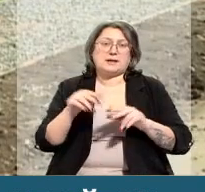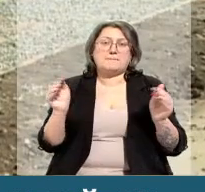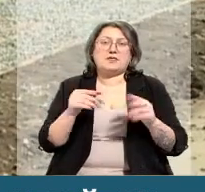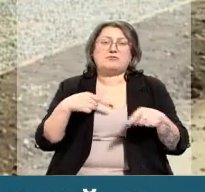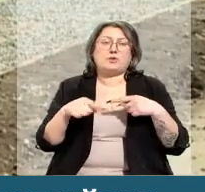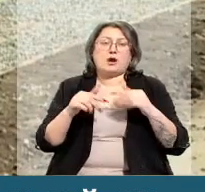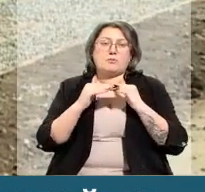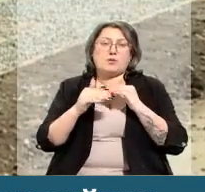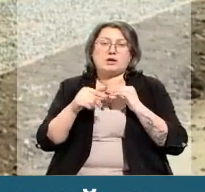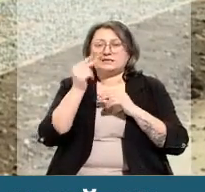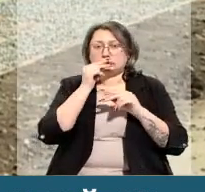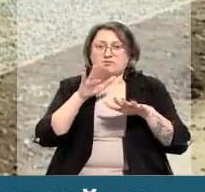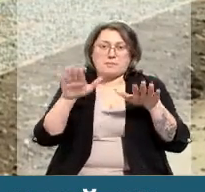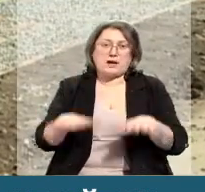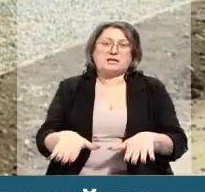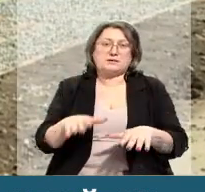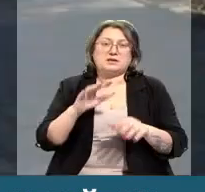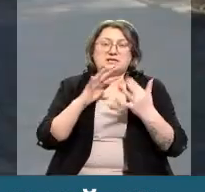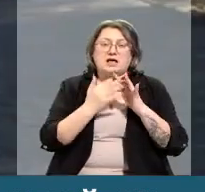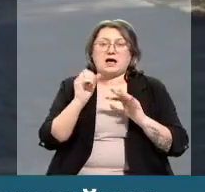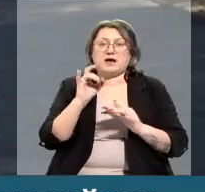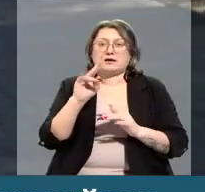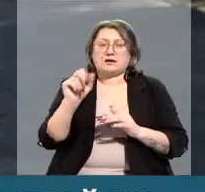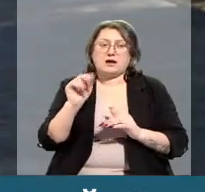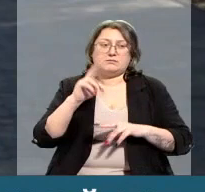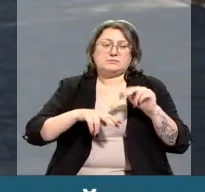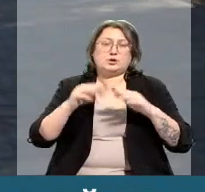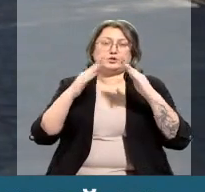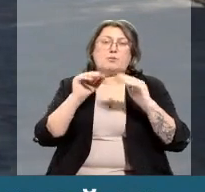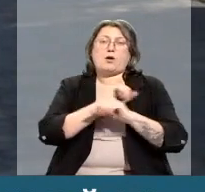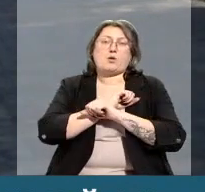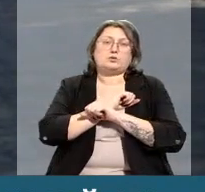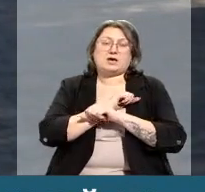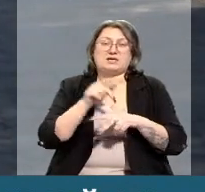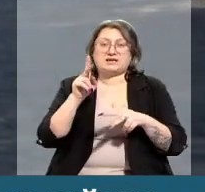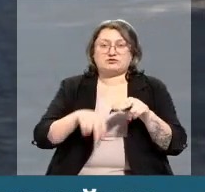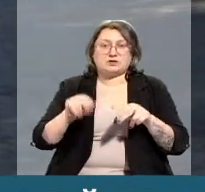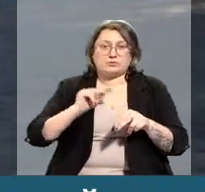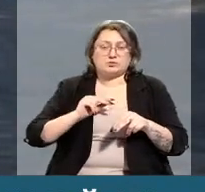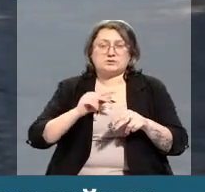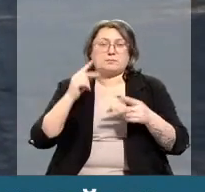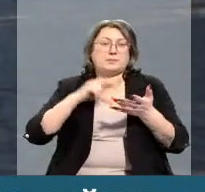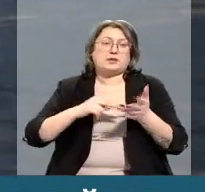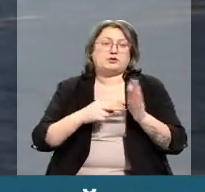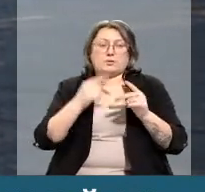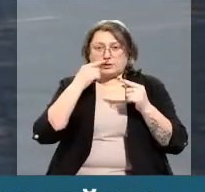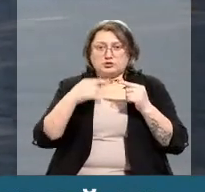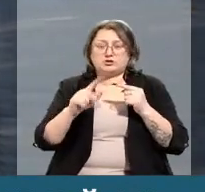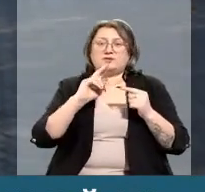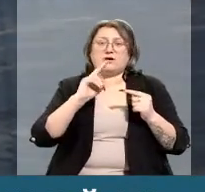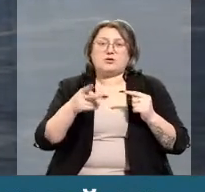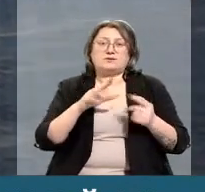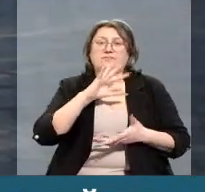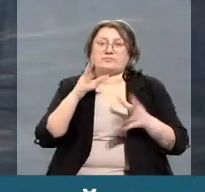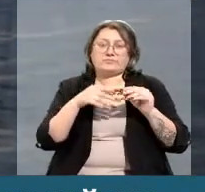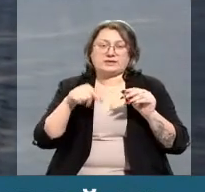-футбольного поля с искусственным покрытием. И в селе Арка возведут дом отдыха. Завершить работы власти планируют ближайшие два года.